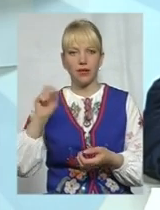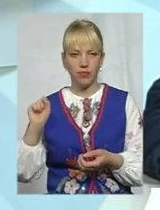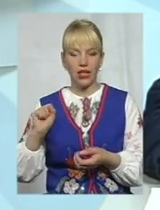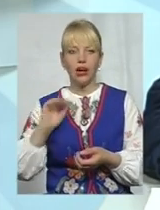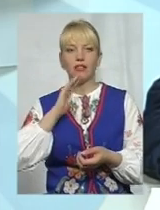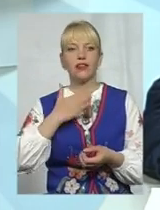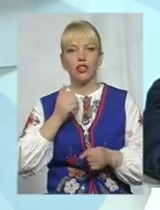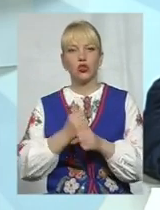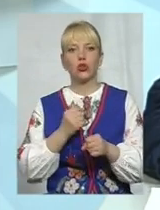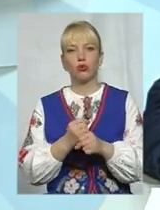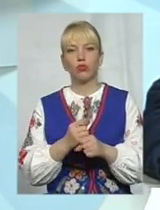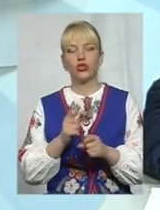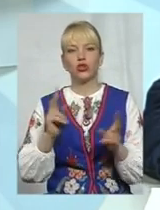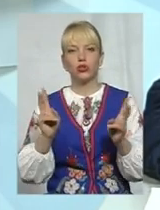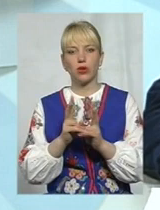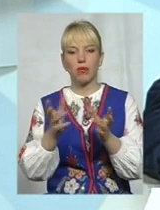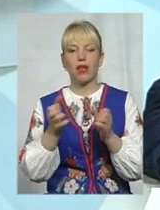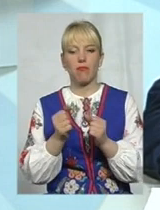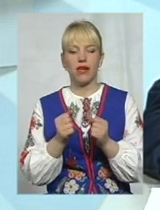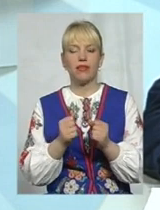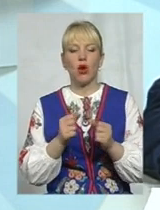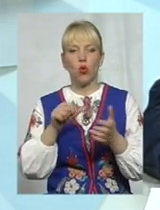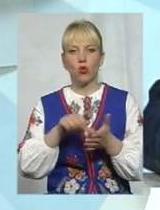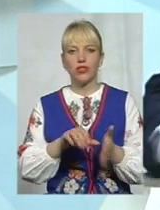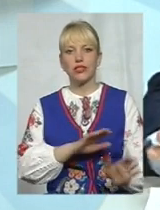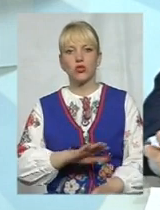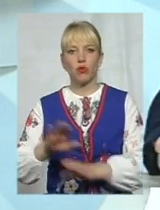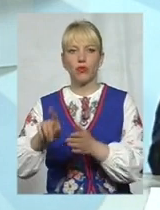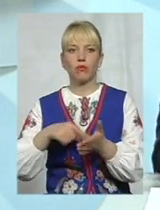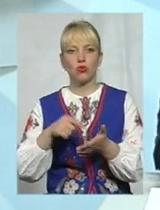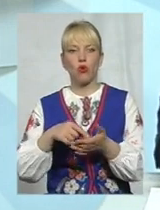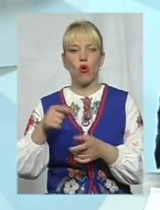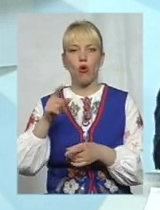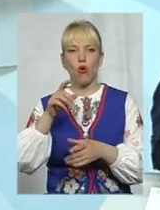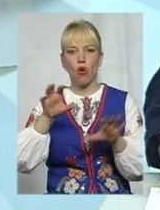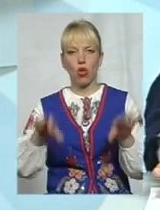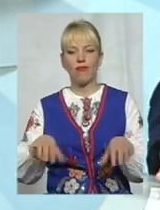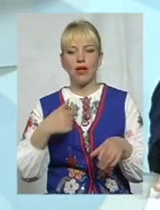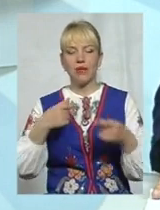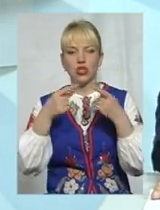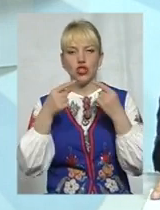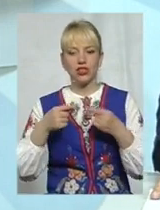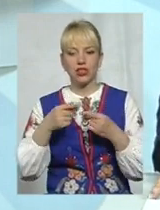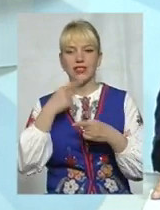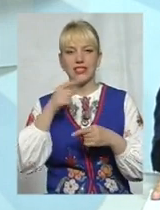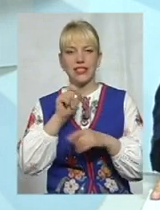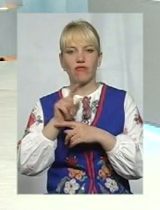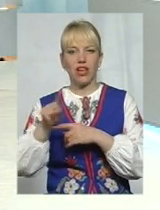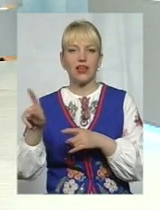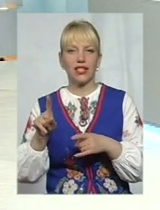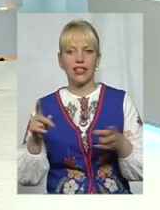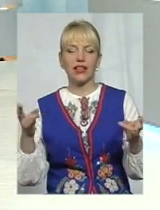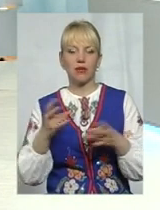нашій робочій зустрічі приймав участь заступник міського голови. Ми дуже чітко окреслили ті завдання, які ми маємо